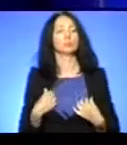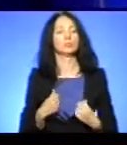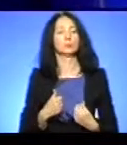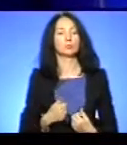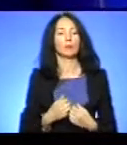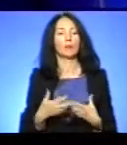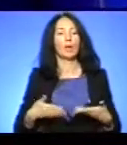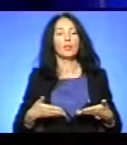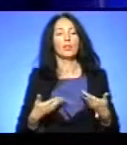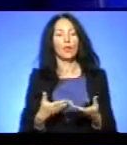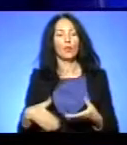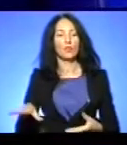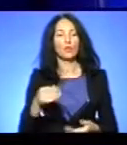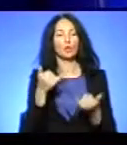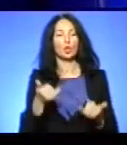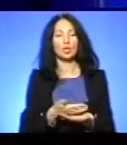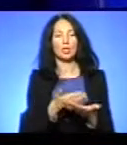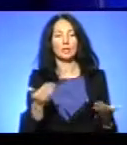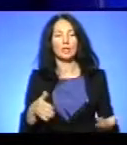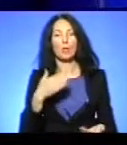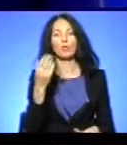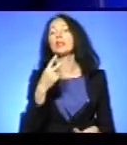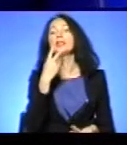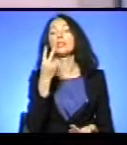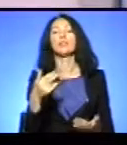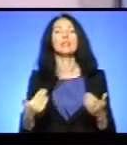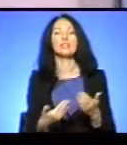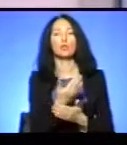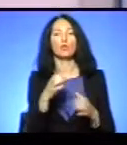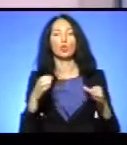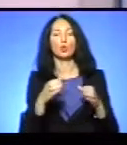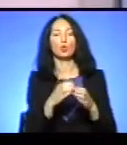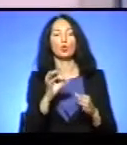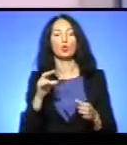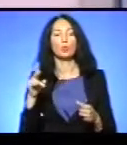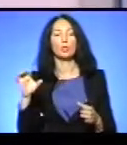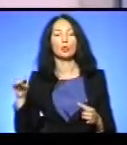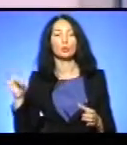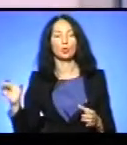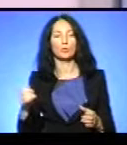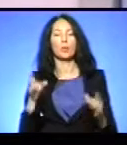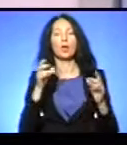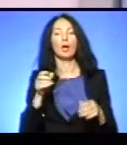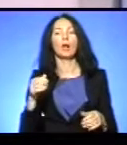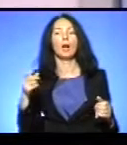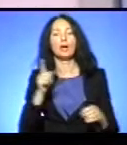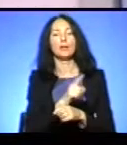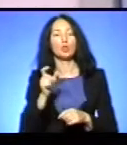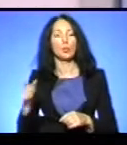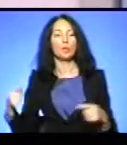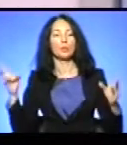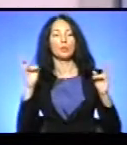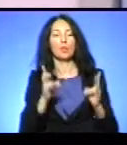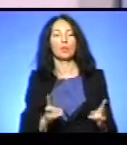Вітаю всіх, хто зараз з нами. Ви дивитесь новини у студії Соломія Струс. Тернополянам травмованим у ДТП поблизу Вінниці